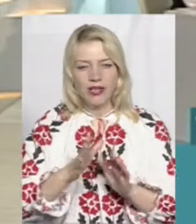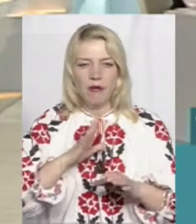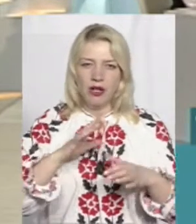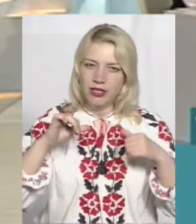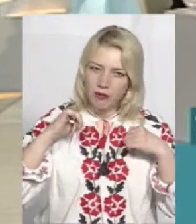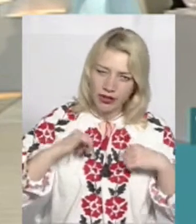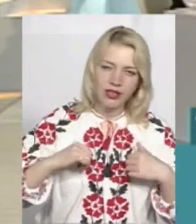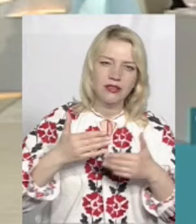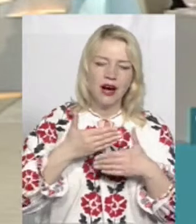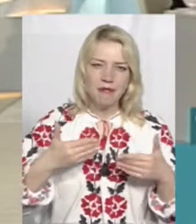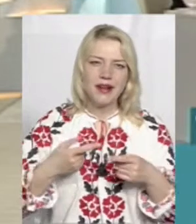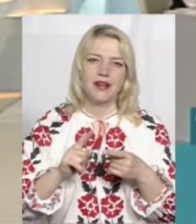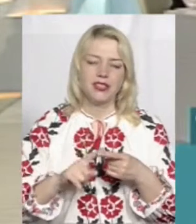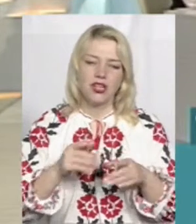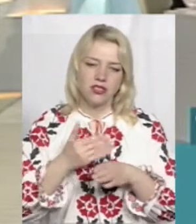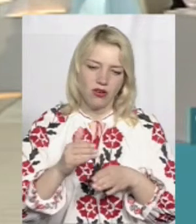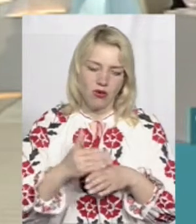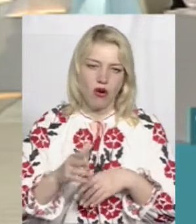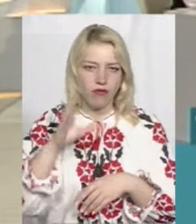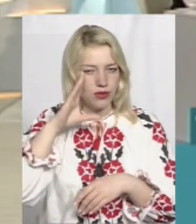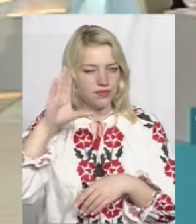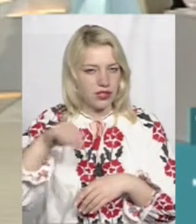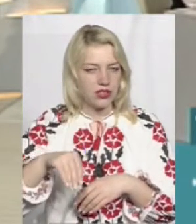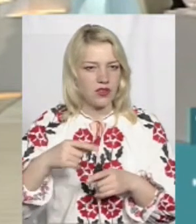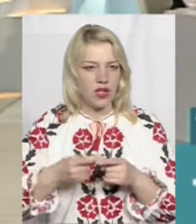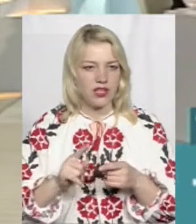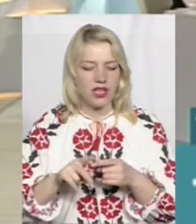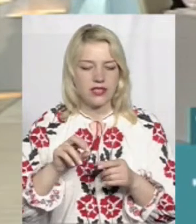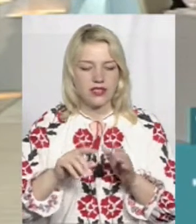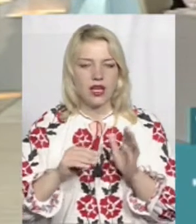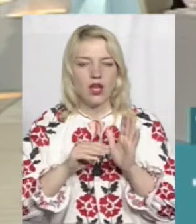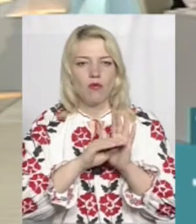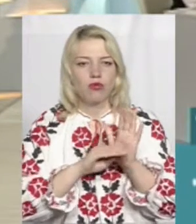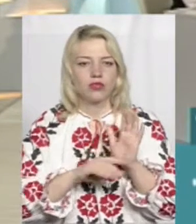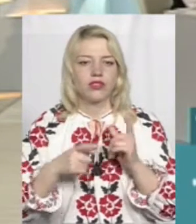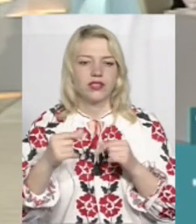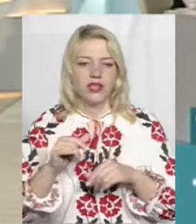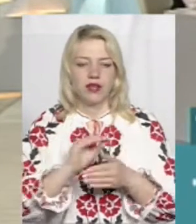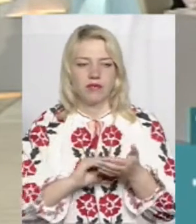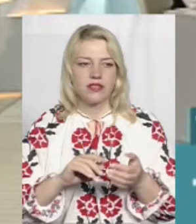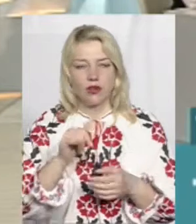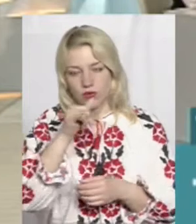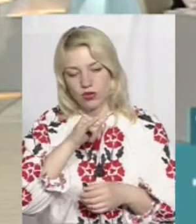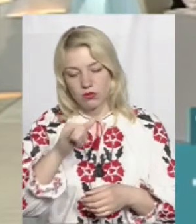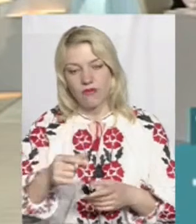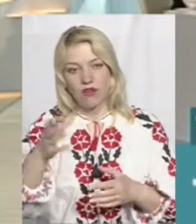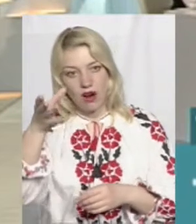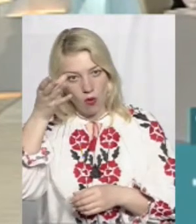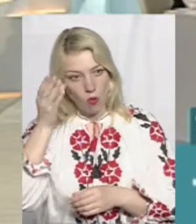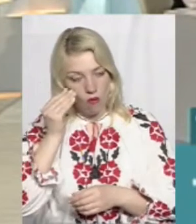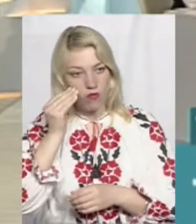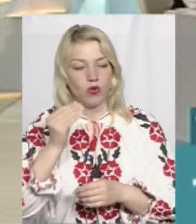-менш спокійна, ми якось частково закривали очі на оці пункти, де написано про недопущення. Враховуючи